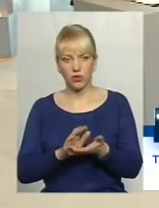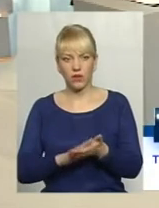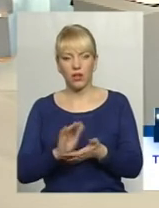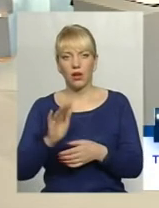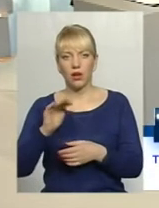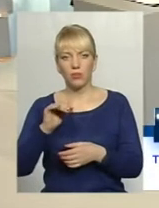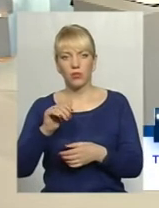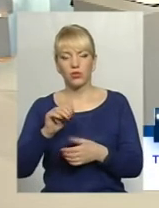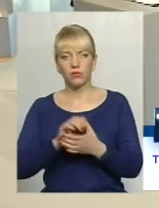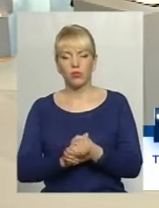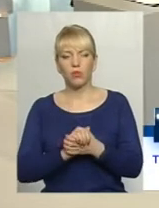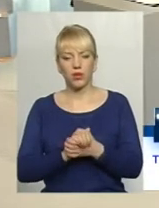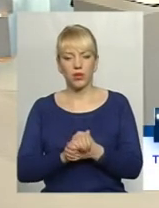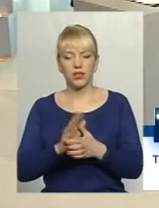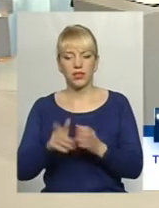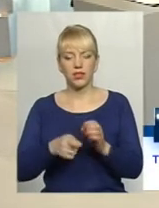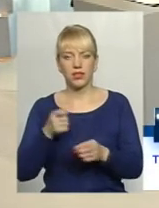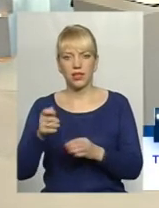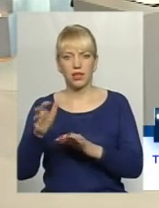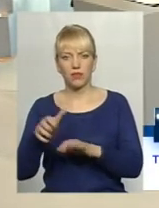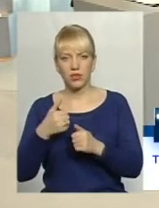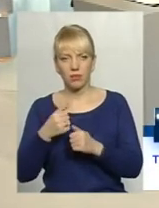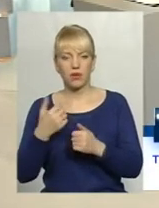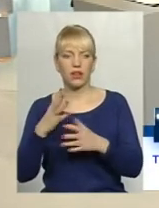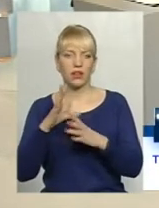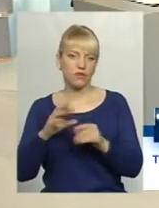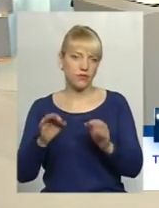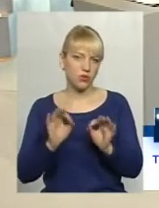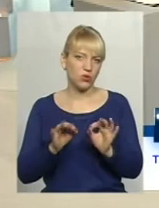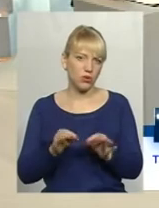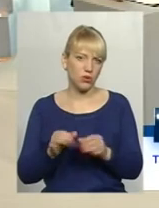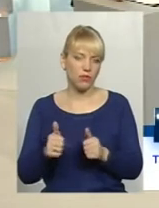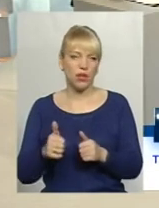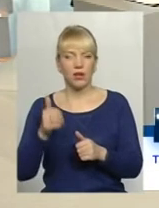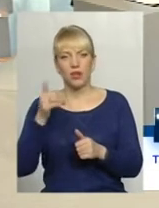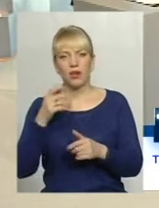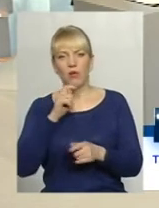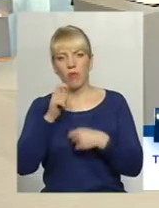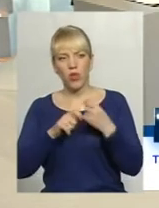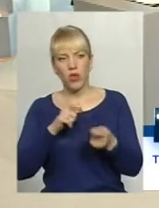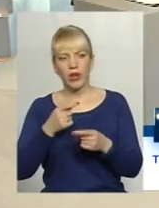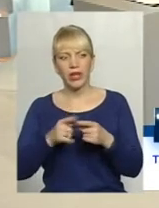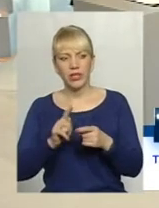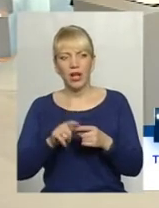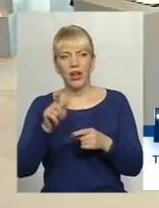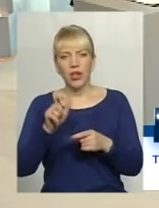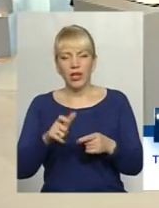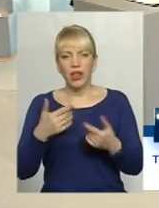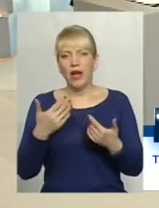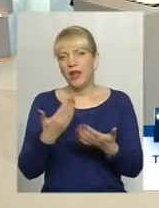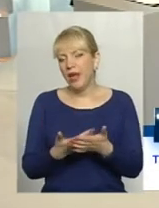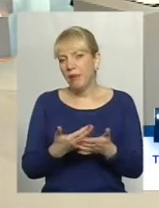помирились, там, заяву забрали, ніби все добре, подарунки, оця людина ніби вже,